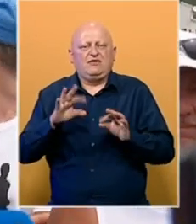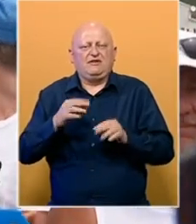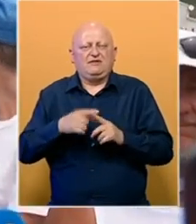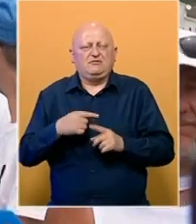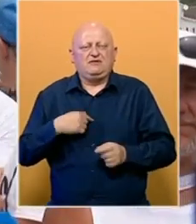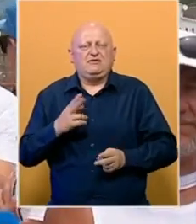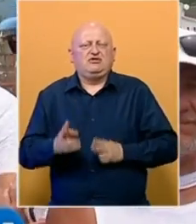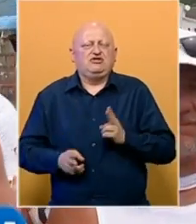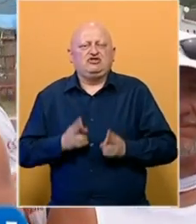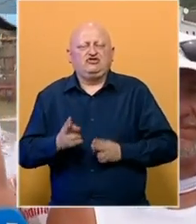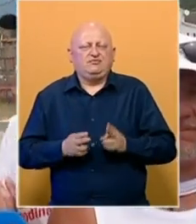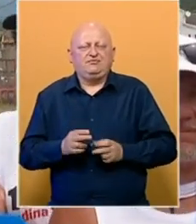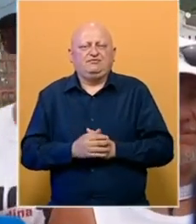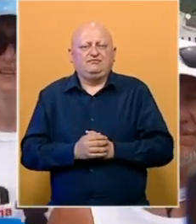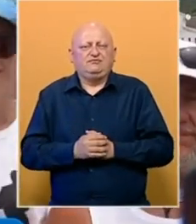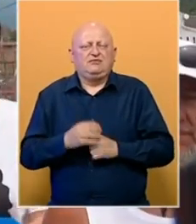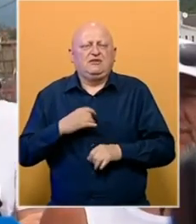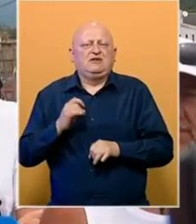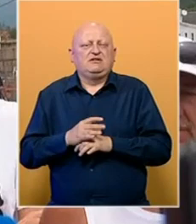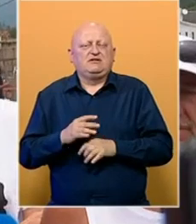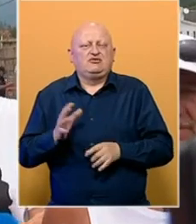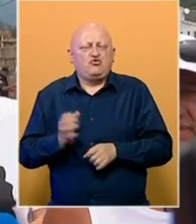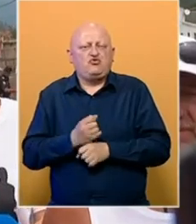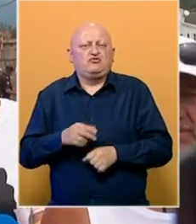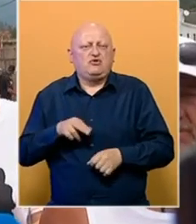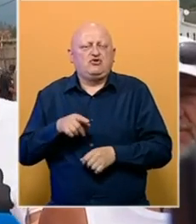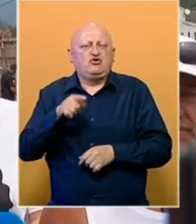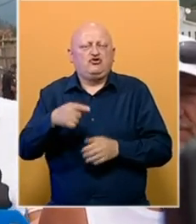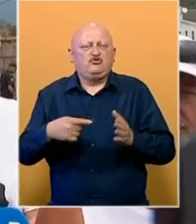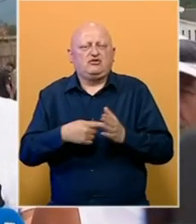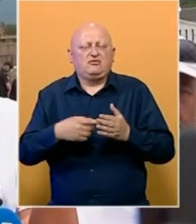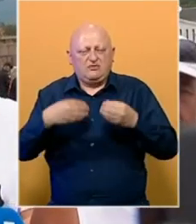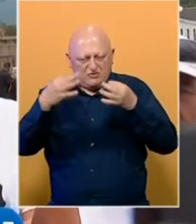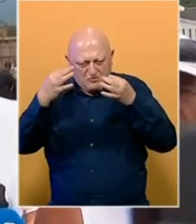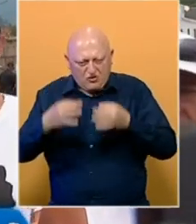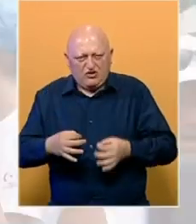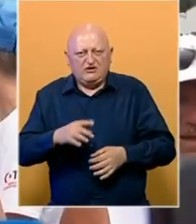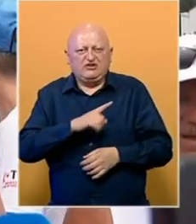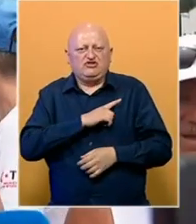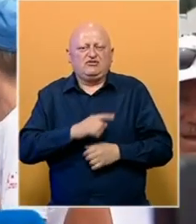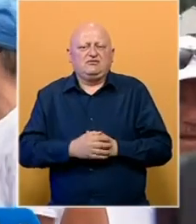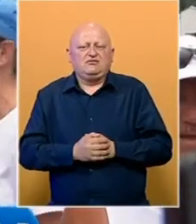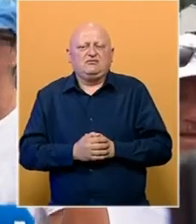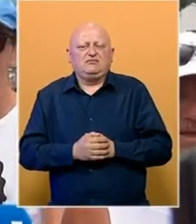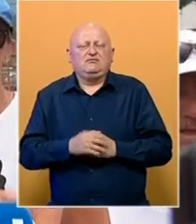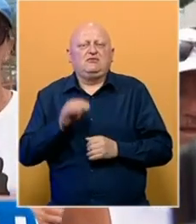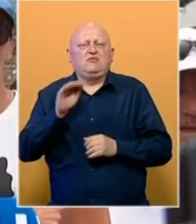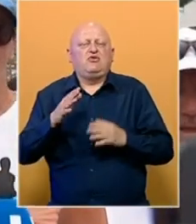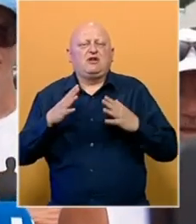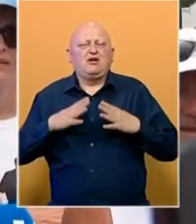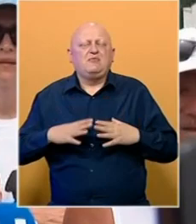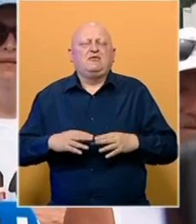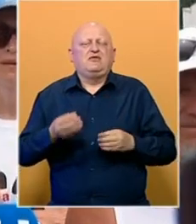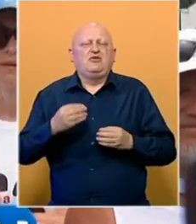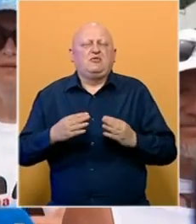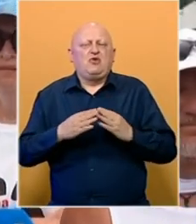put da trčim i sretan sam što sam uspio doći opet do cilja i pokloniti svojim žrtvama. Poruka mira, tolerancija,